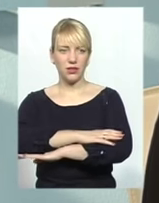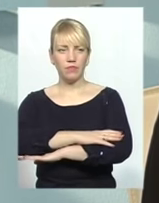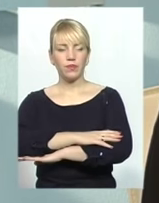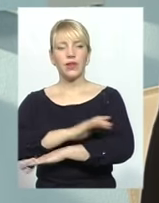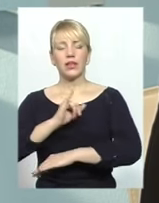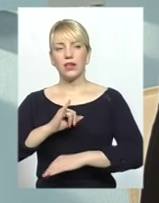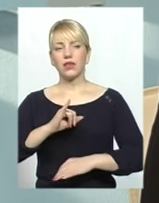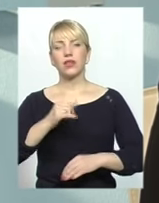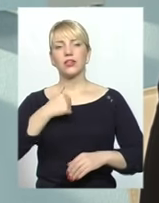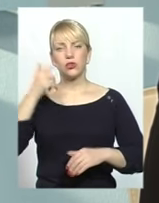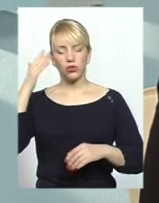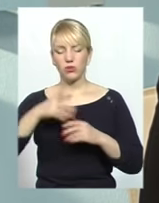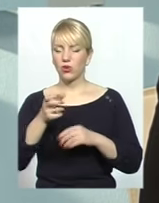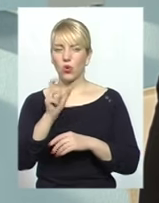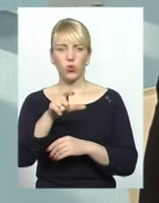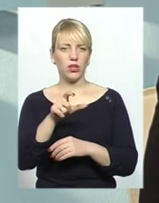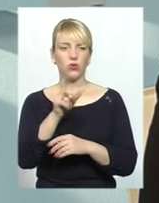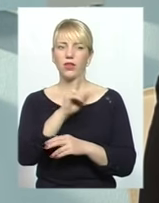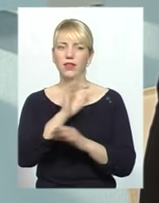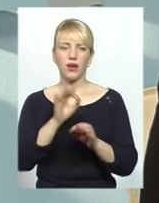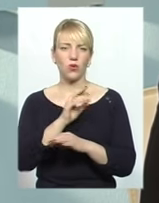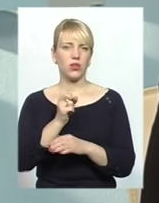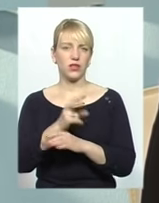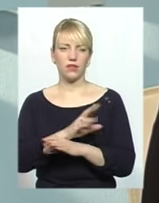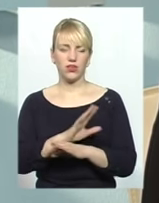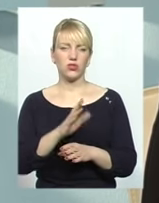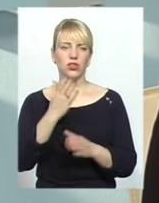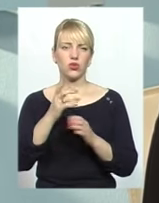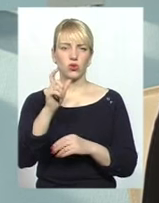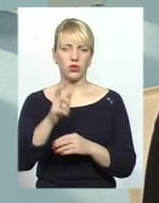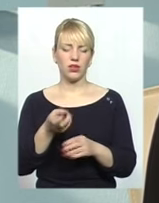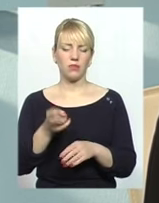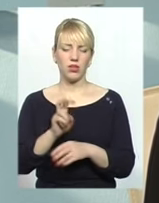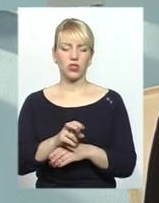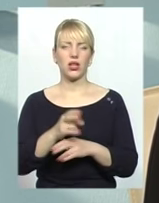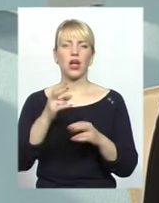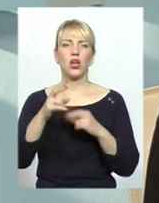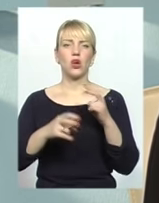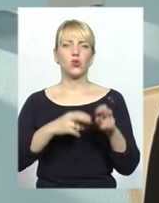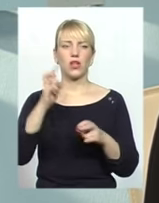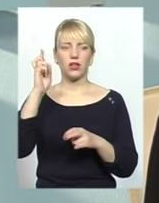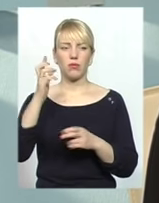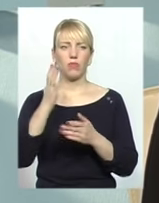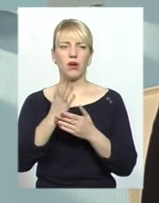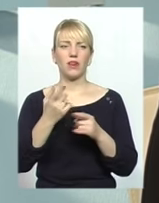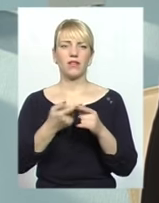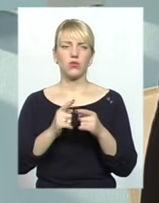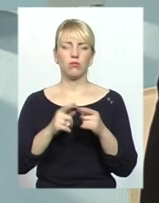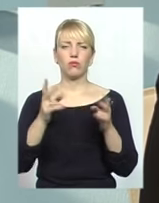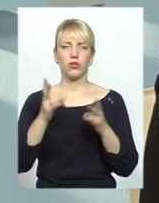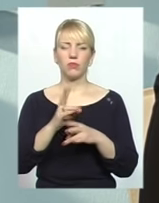із костелу ніхто не вижне на людину ніколи. Якщо людина прийшла шукати Бога, має в цьому потребу, ніхто її не буде виганяти,